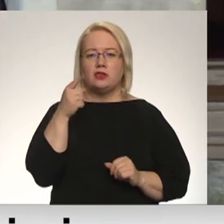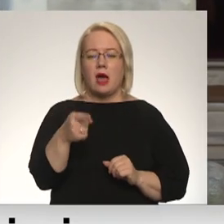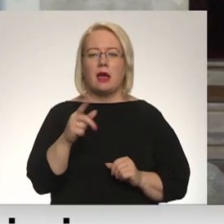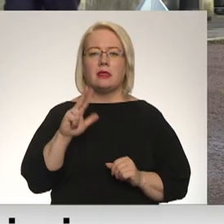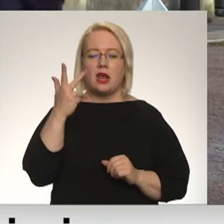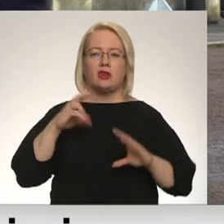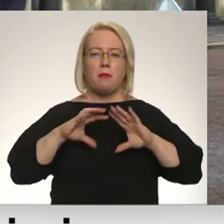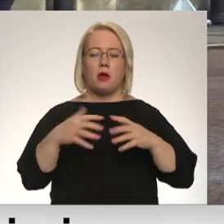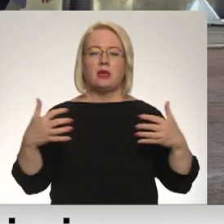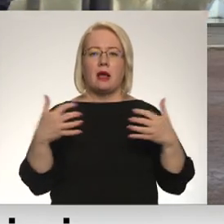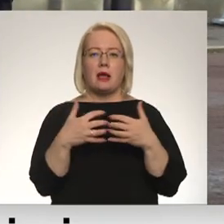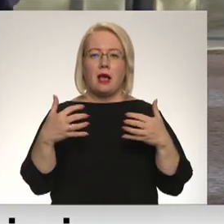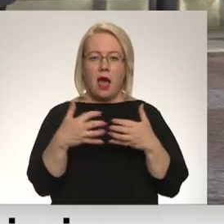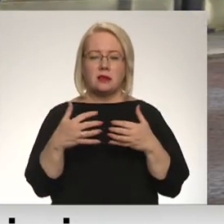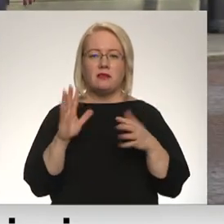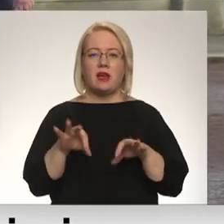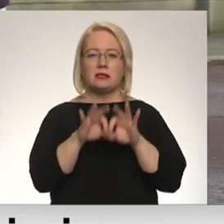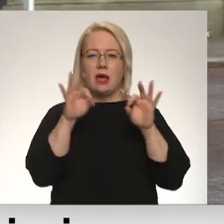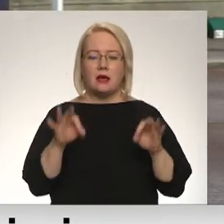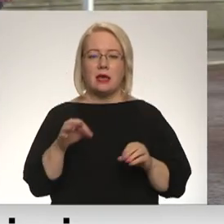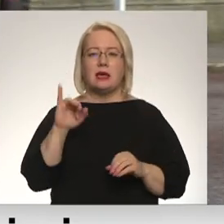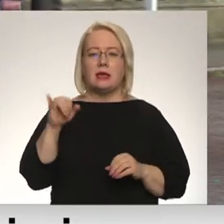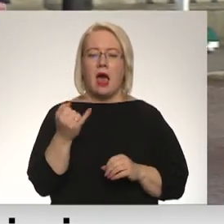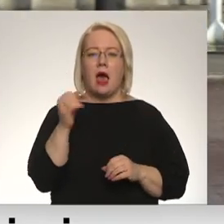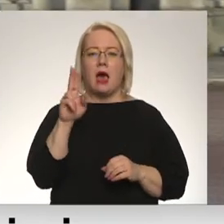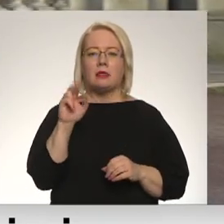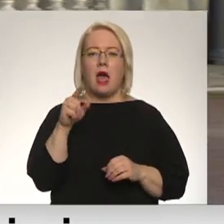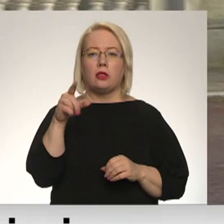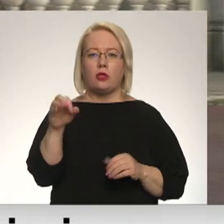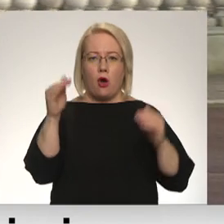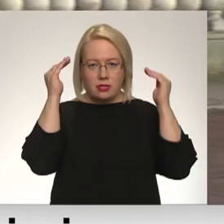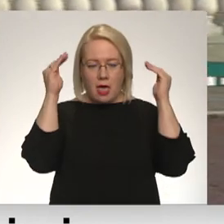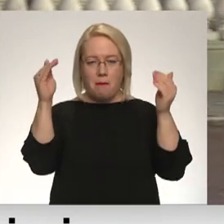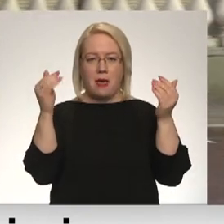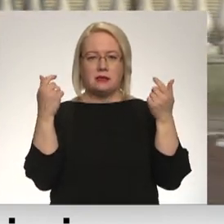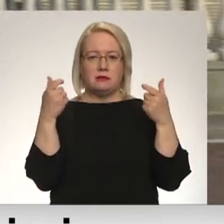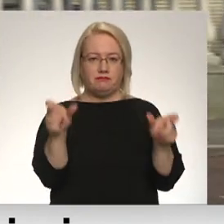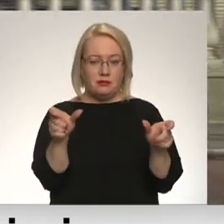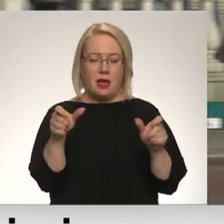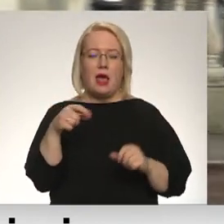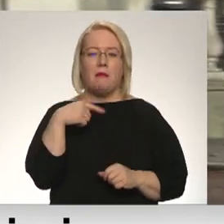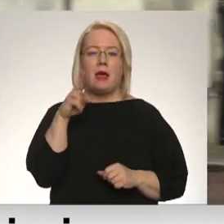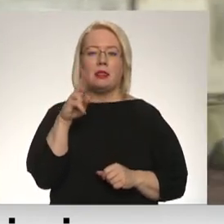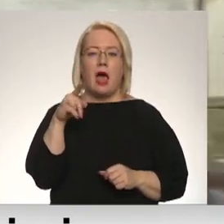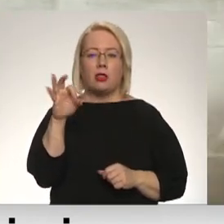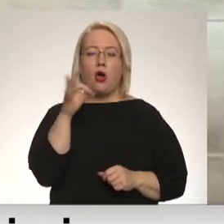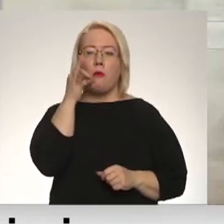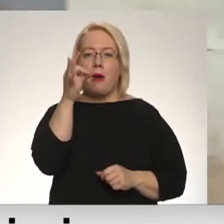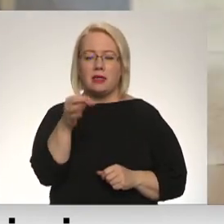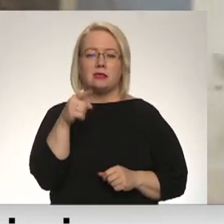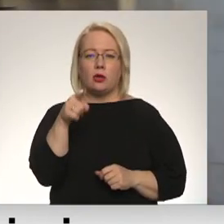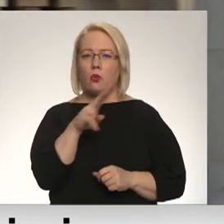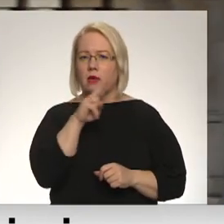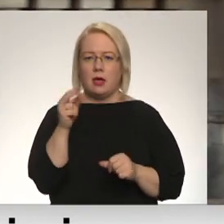sākties, ja NATO neaizvērs Ukrainas debesis. Kā mēs zinām, tad NATO ir pateicis, ka to nedarīs, bet te jāpiemina, ka rīt Brisele